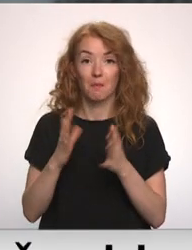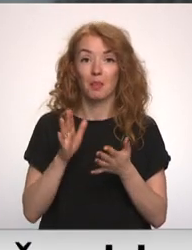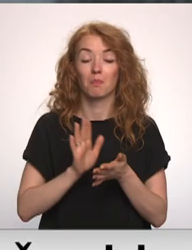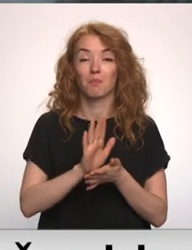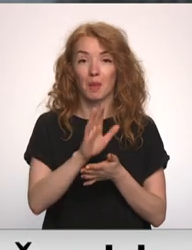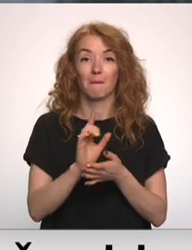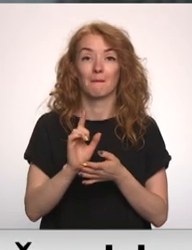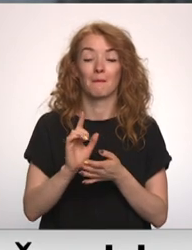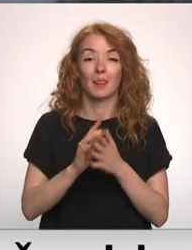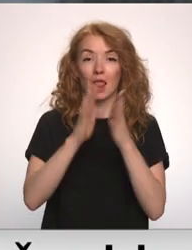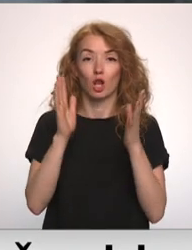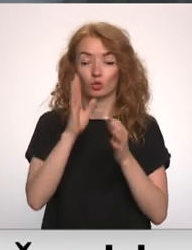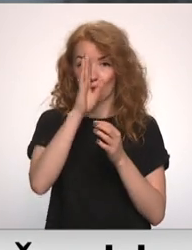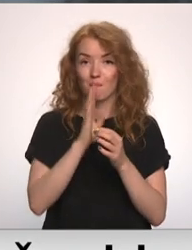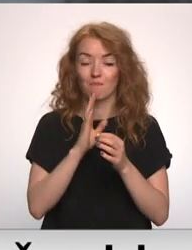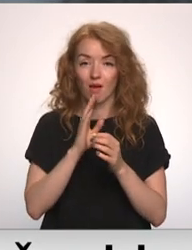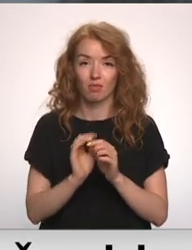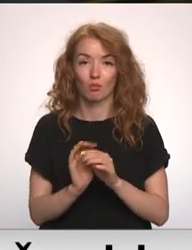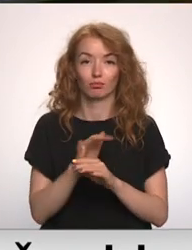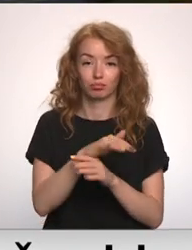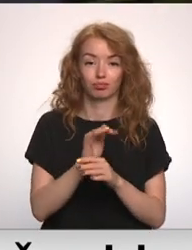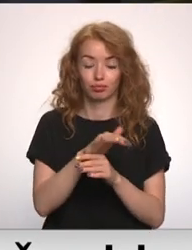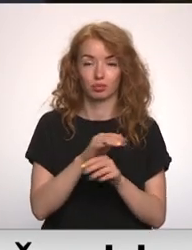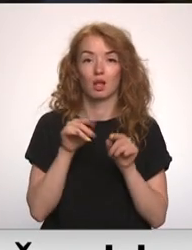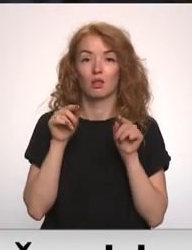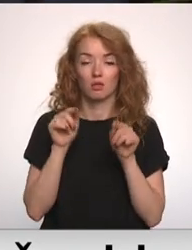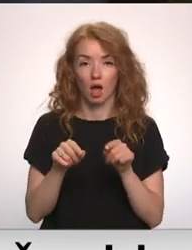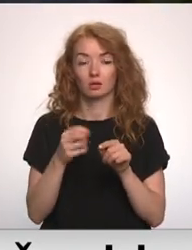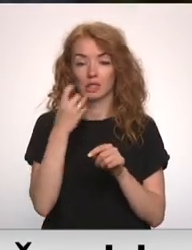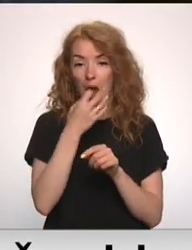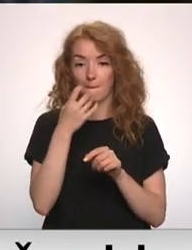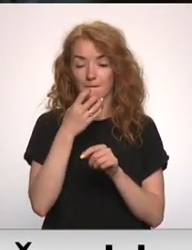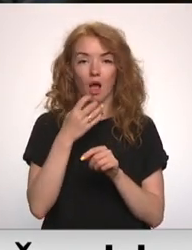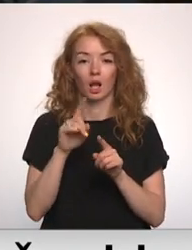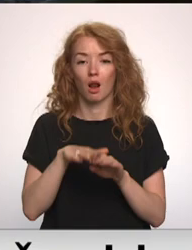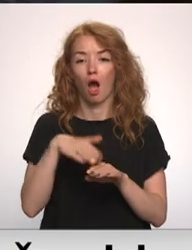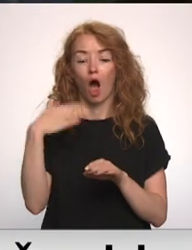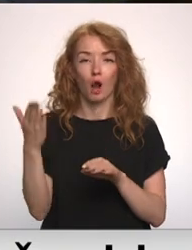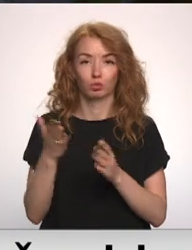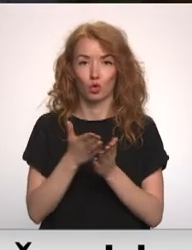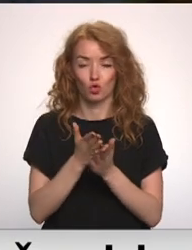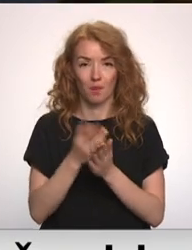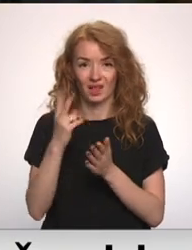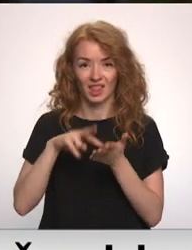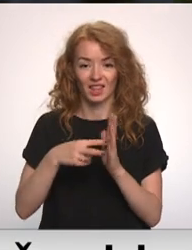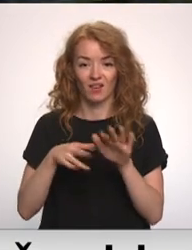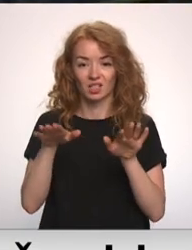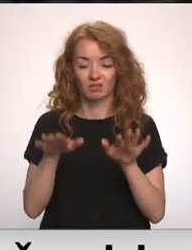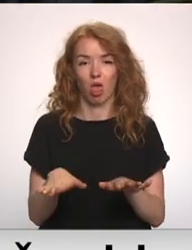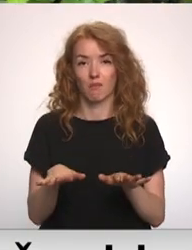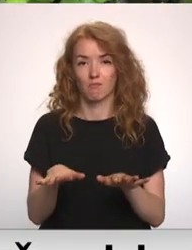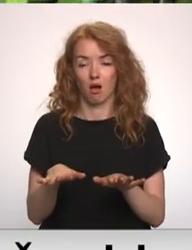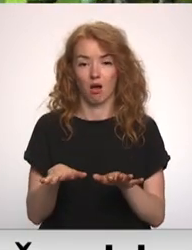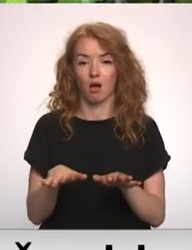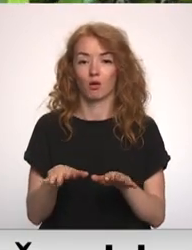pirmās nopietnās lielākās ietekas, kas ir kalnupe. Šis skābekļa daudzums jau ir ārpus normas robežā, viņš ir gandrīz divreiz zemāks, kā būtu